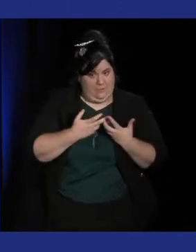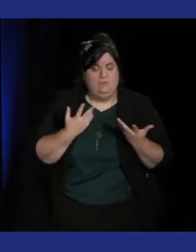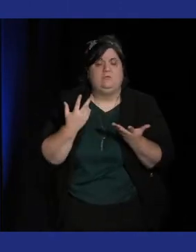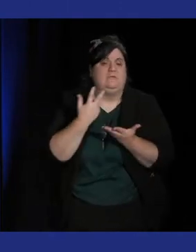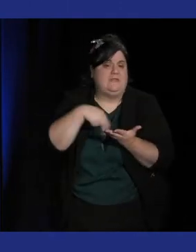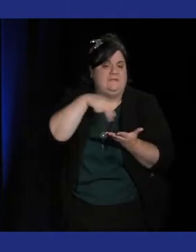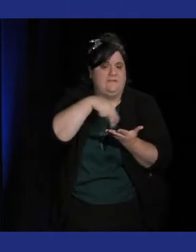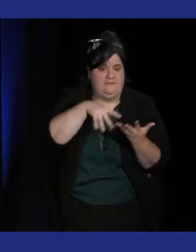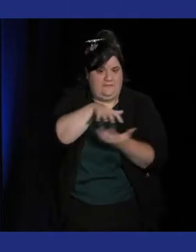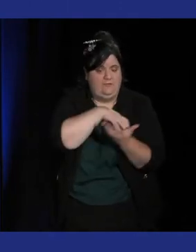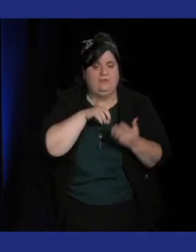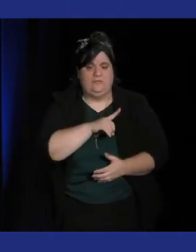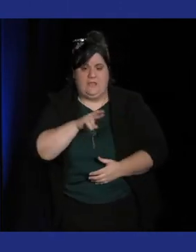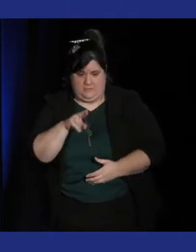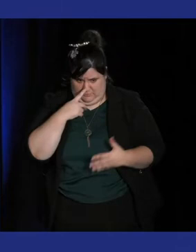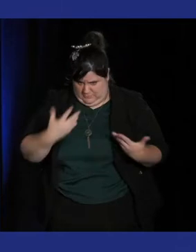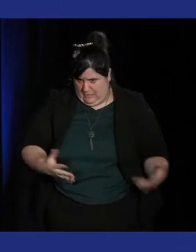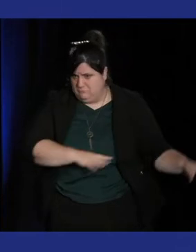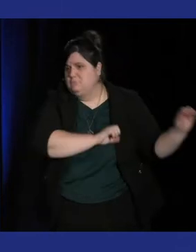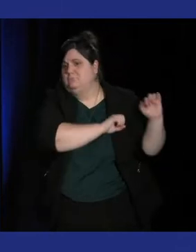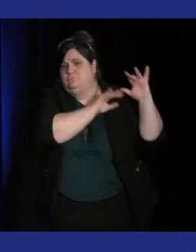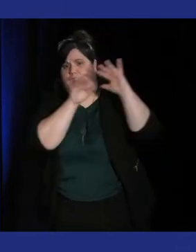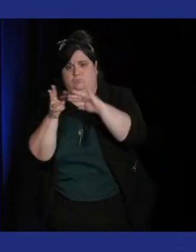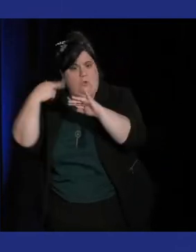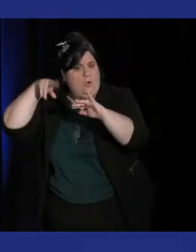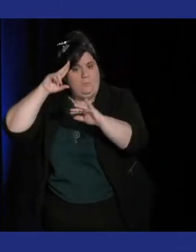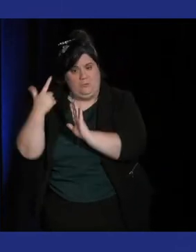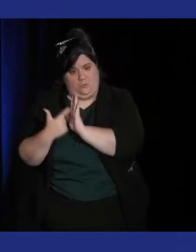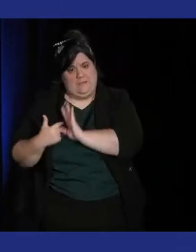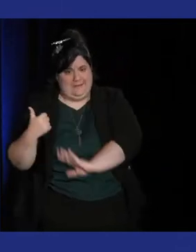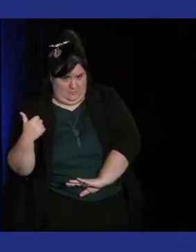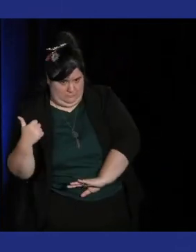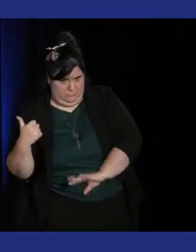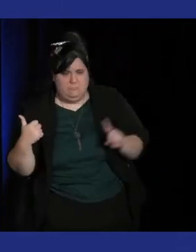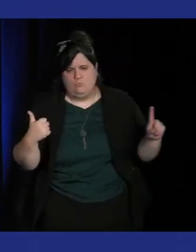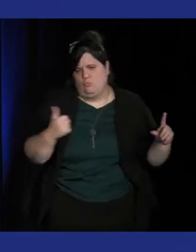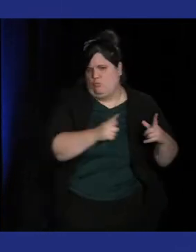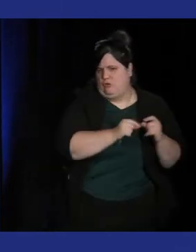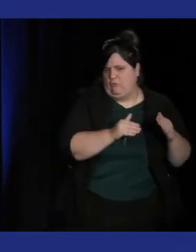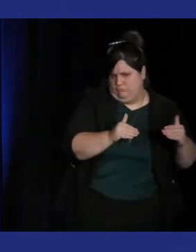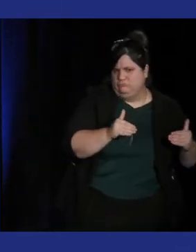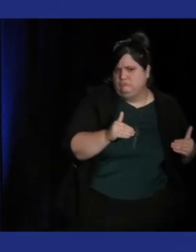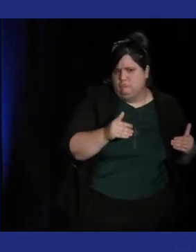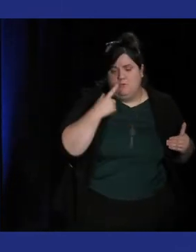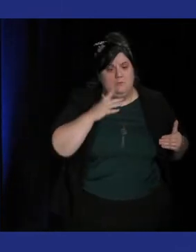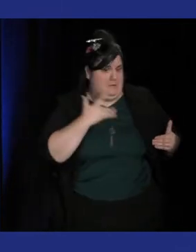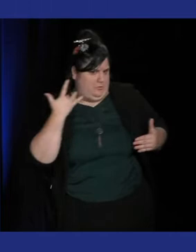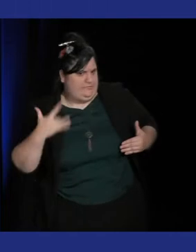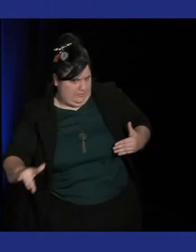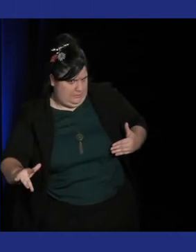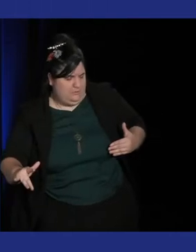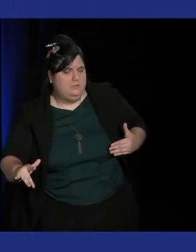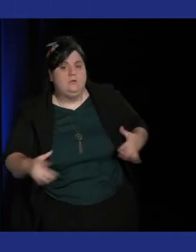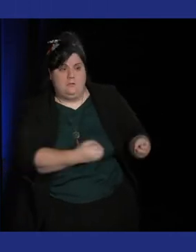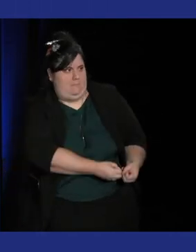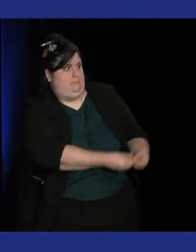c'est arrivé en Europe autour de 2001 donc pas très longtemps après le Japon mais finalement il n pas eu cette popularité là. Nous c'est arrivé beaucoup plus tard avec